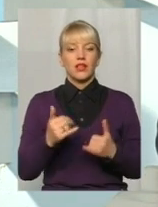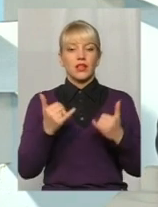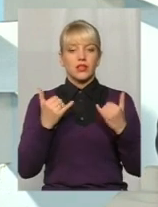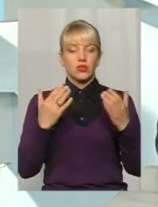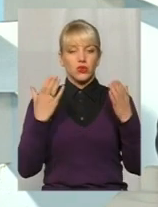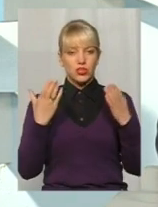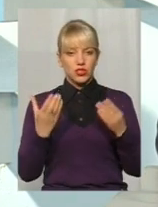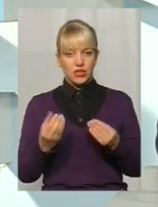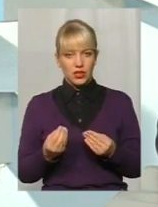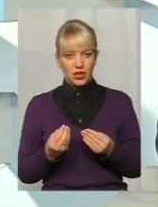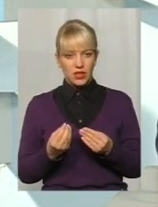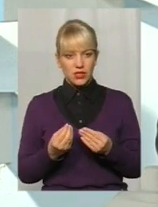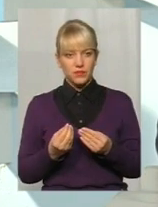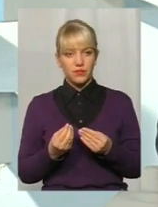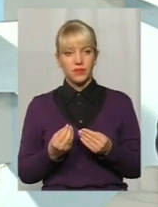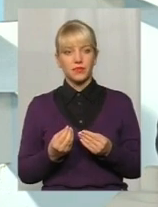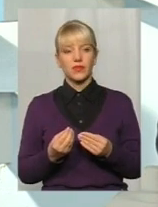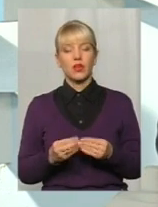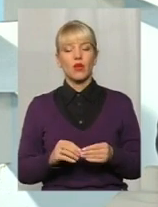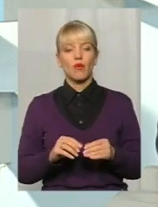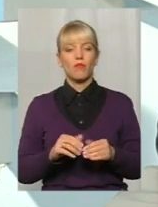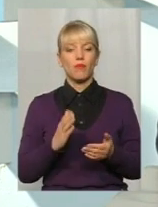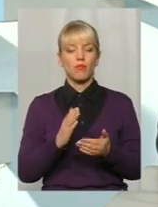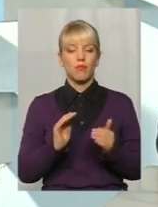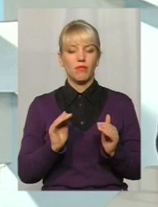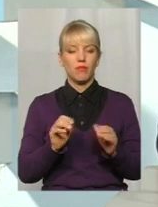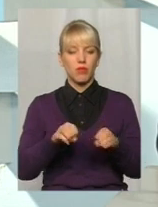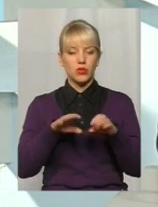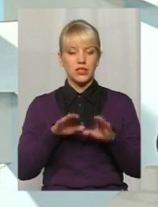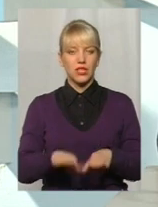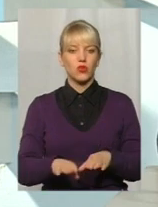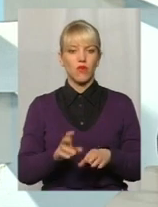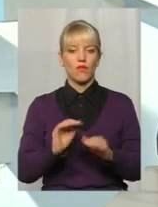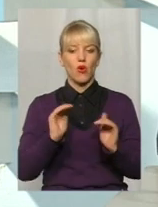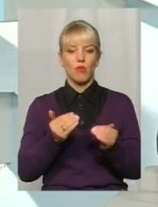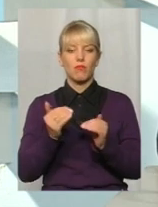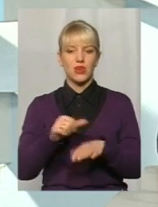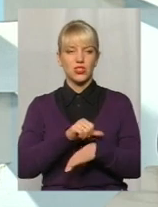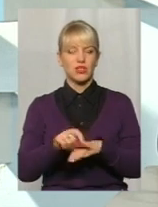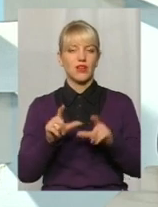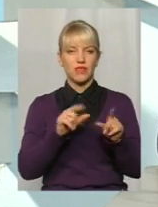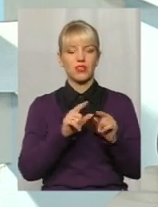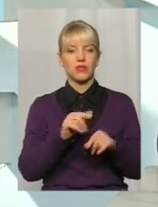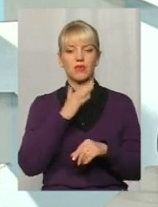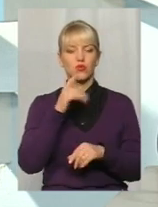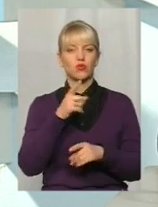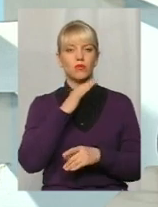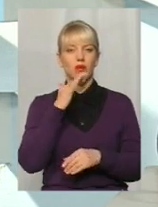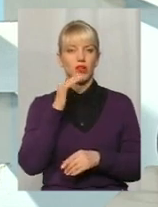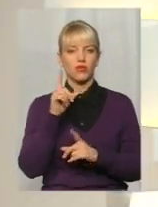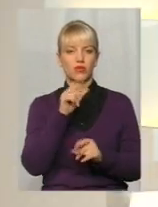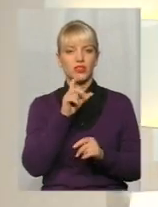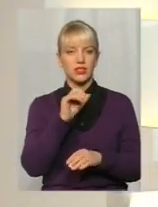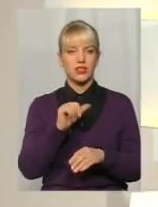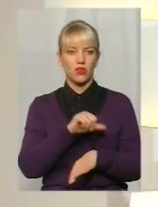постанов по обмеженню виїзду, оскільки на сьогоднішній день дуже багато осіб виїжджає за кордон. Тобто